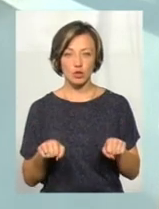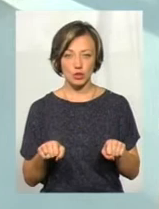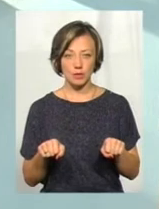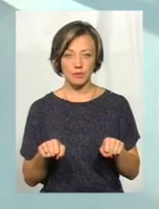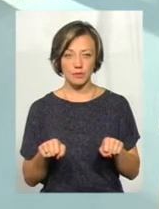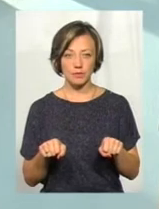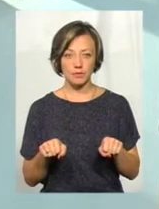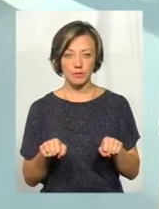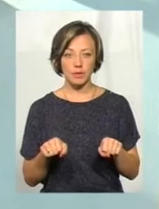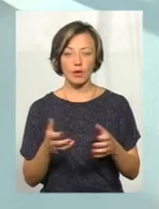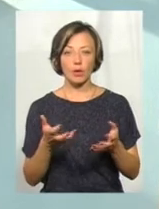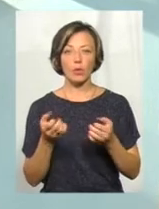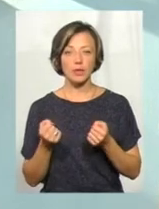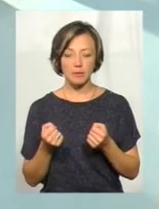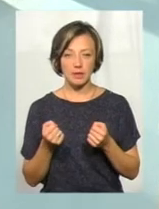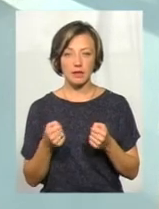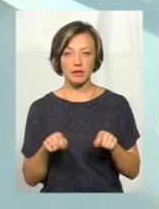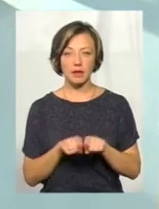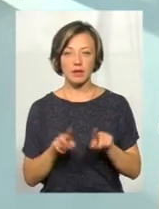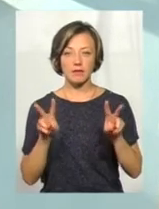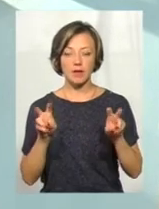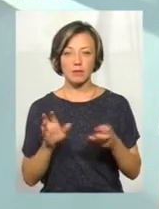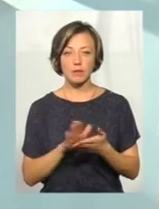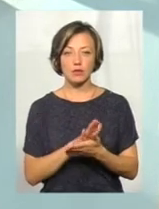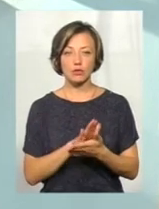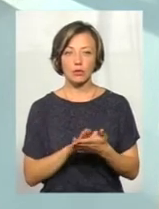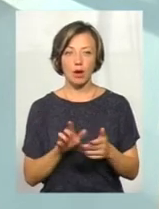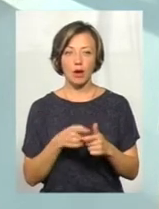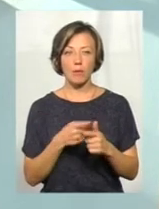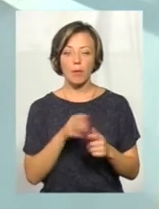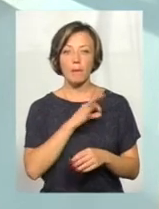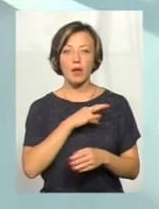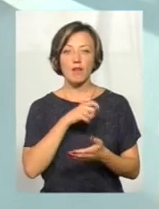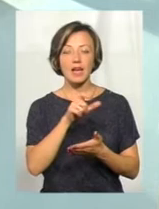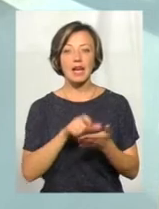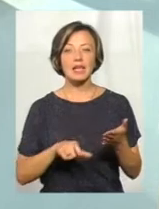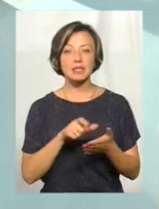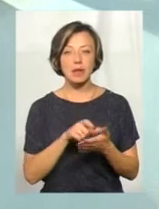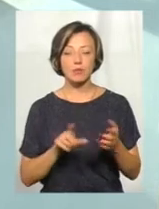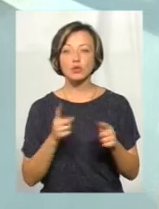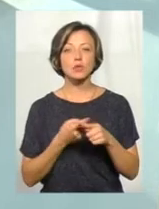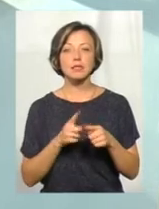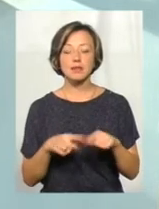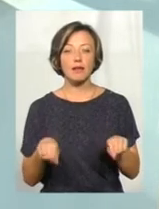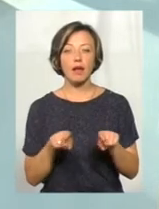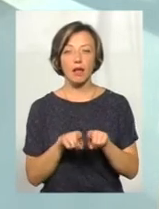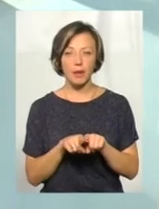отримати так званий безкоштовний або пільговий рецепт. Що це таке?